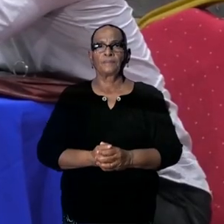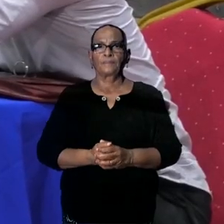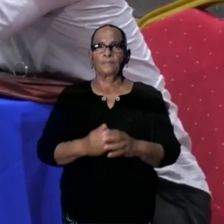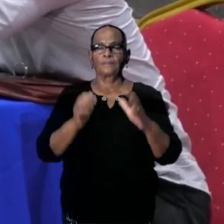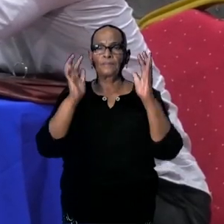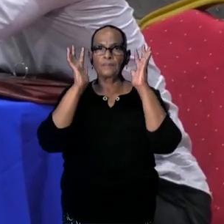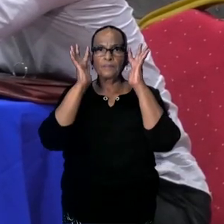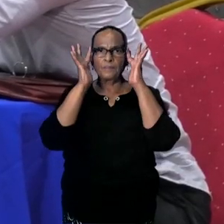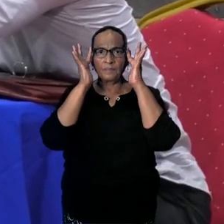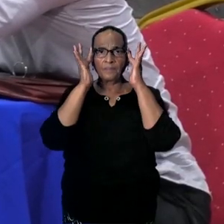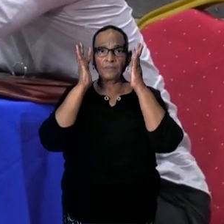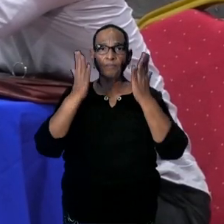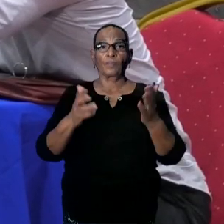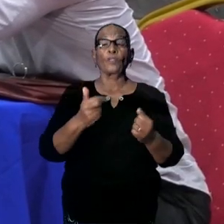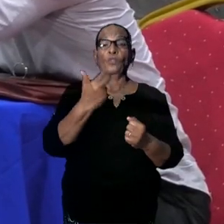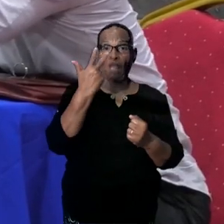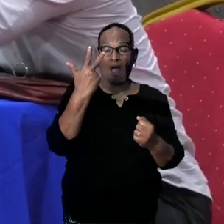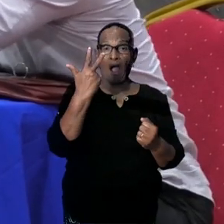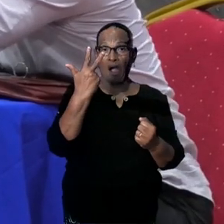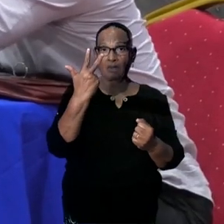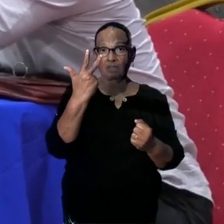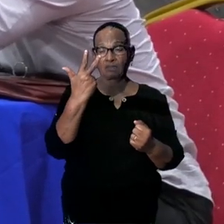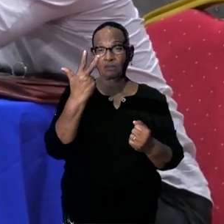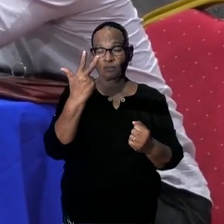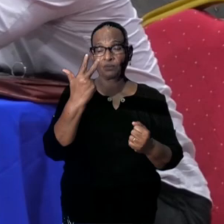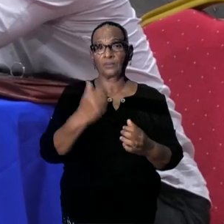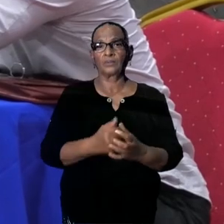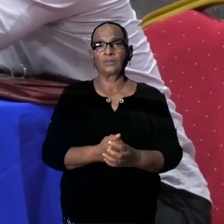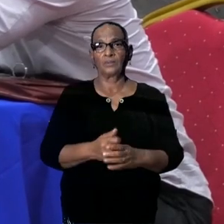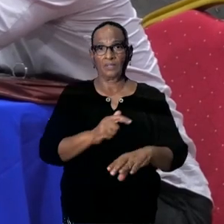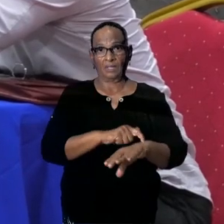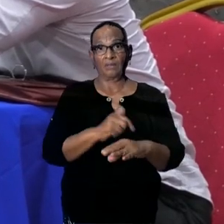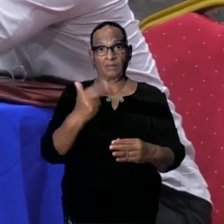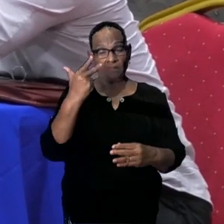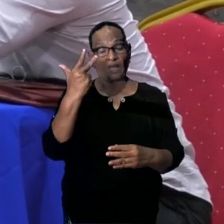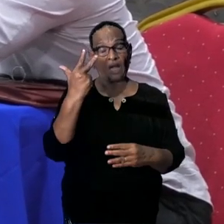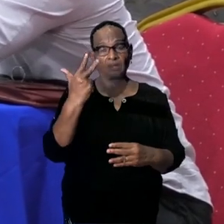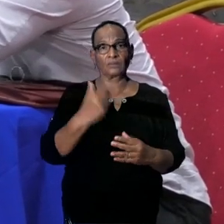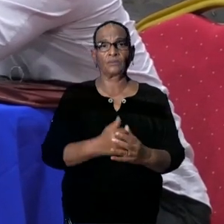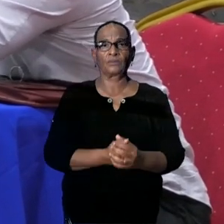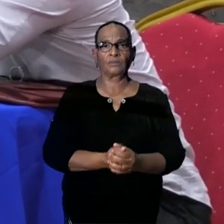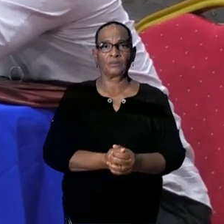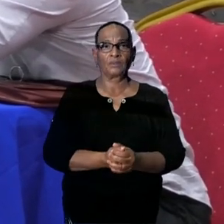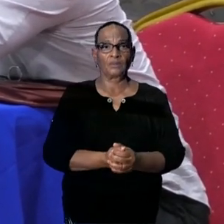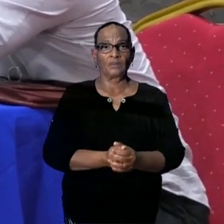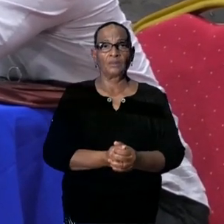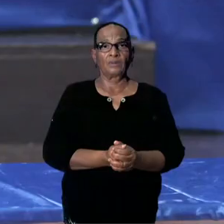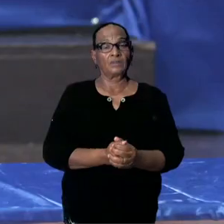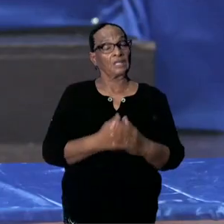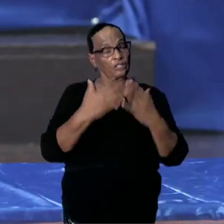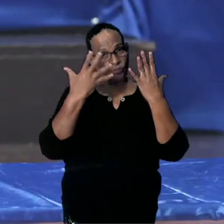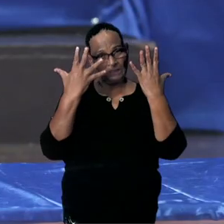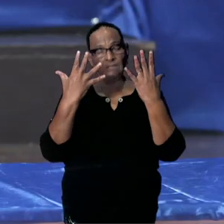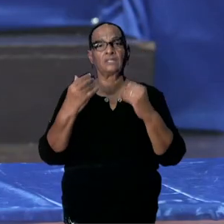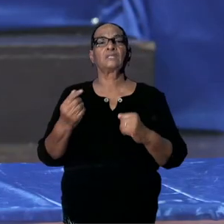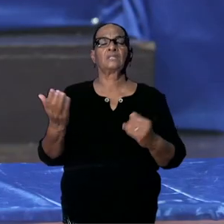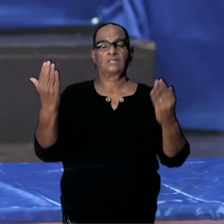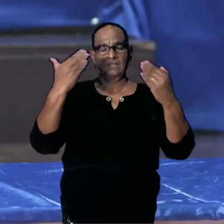Nu tot acht uur. Dus dan geldt het voor de weekdagen. En levering tot tien uur avonds.